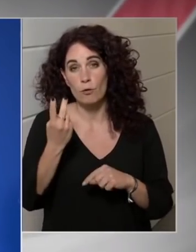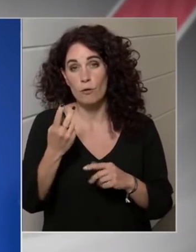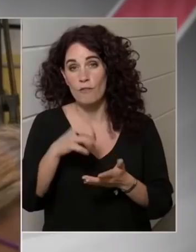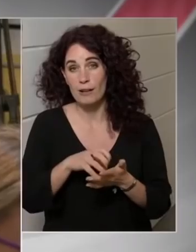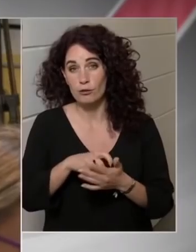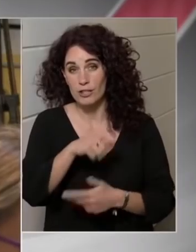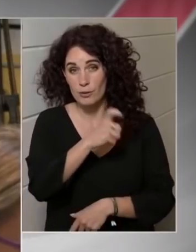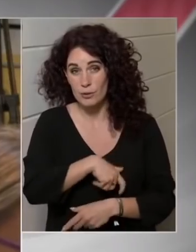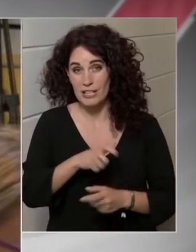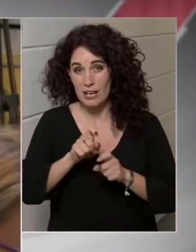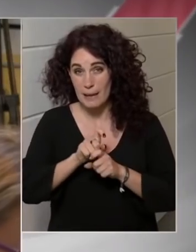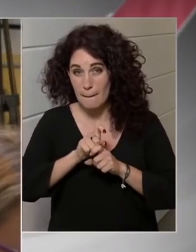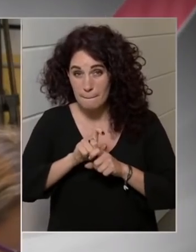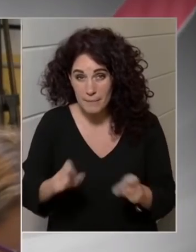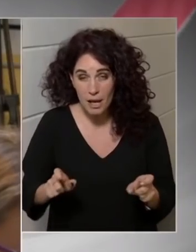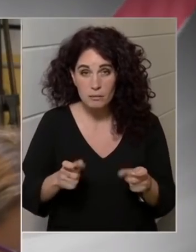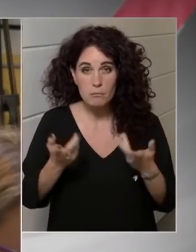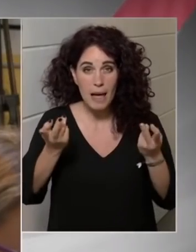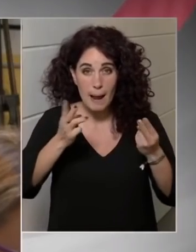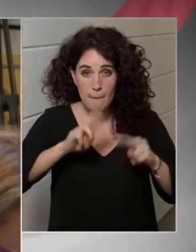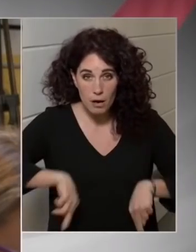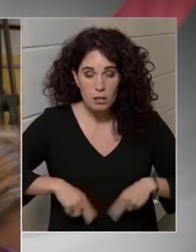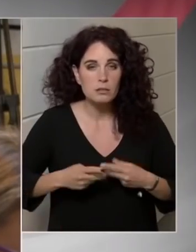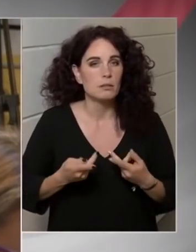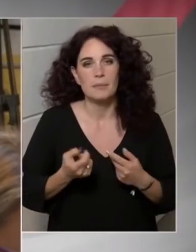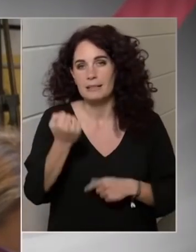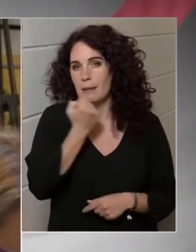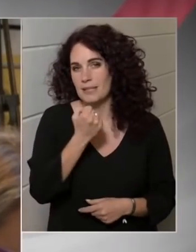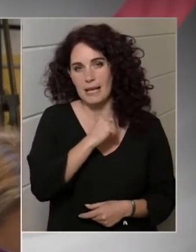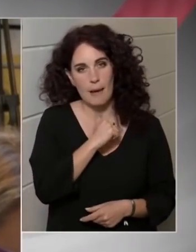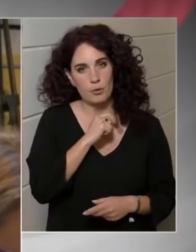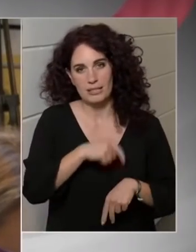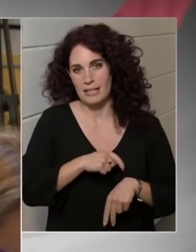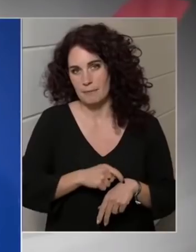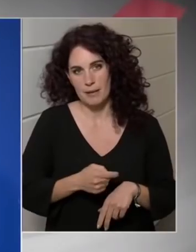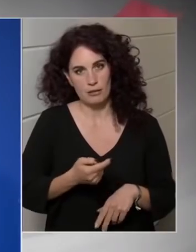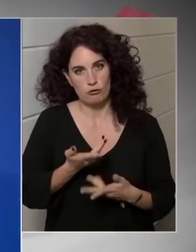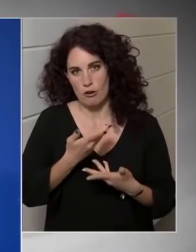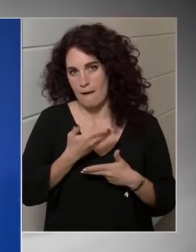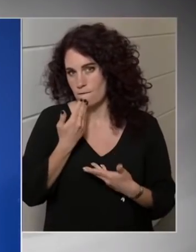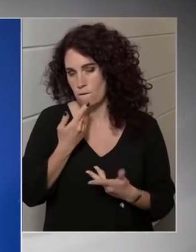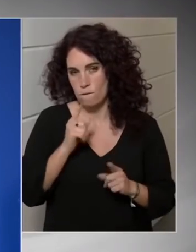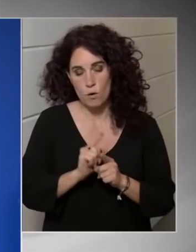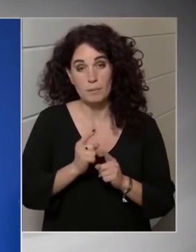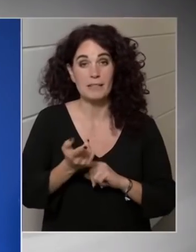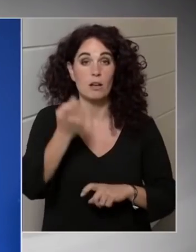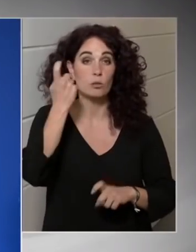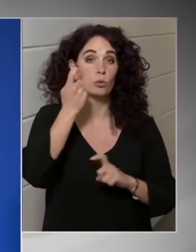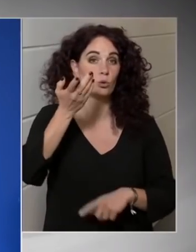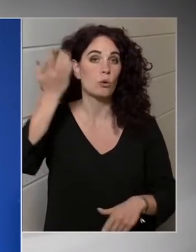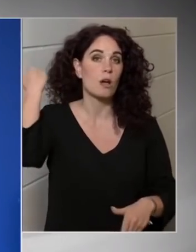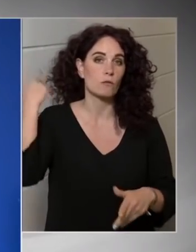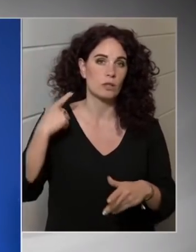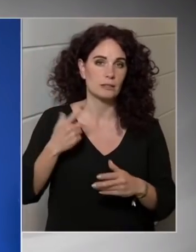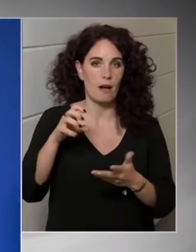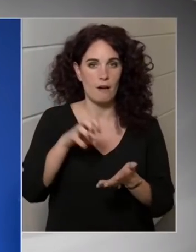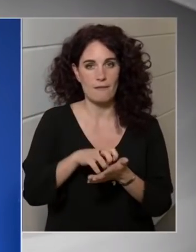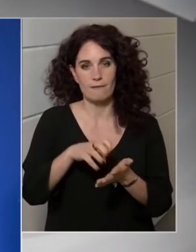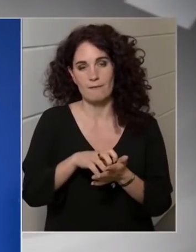maradjon el. Ilyen még Demszki Gábor időszakában sem történt, pedig eddig azt hittük, hogy az volt a budapesti városvezetés mélypontja.